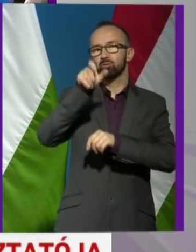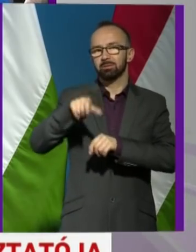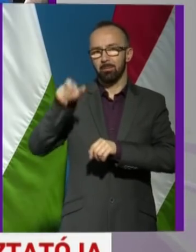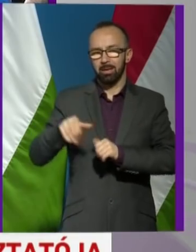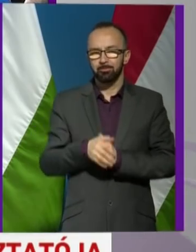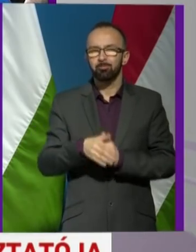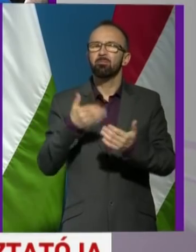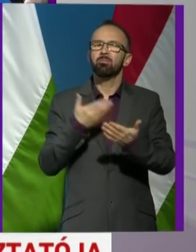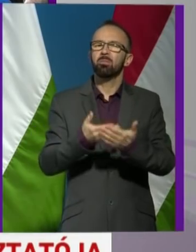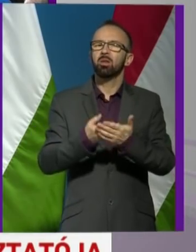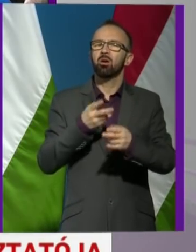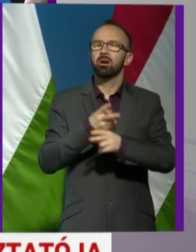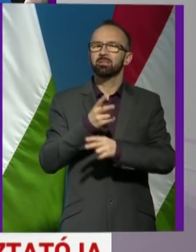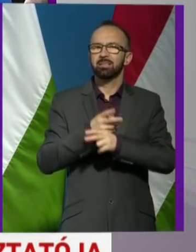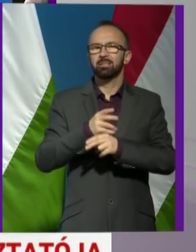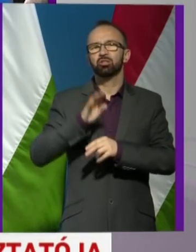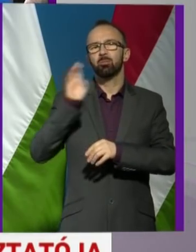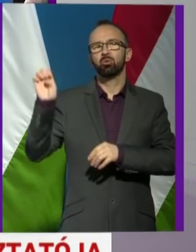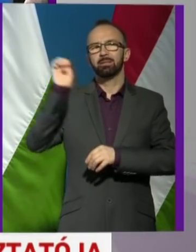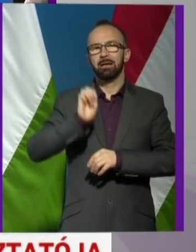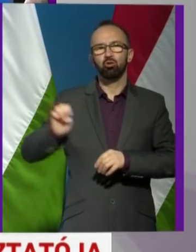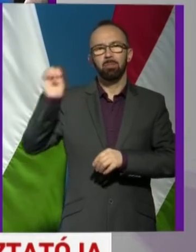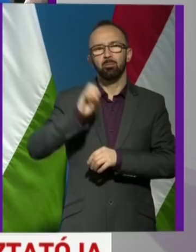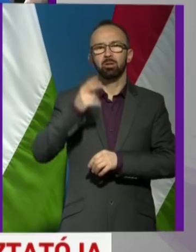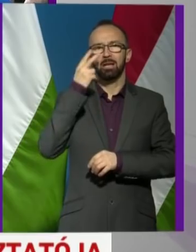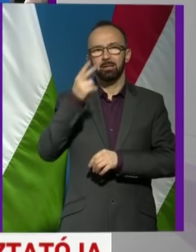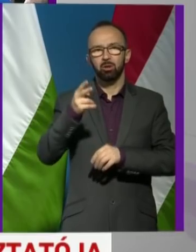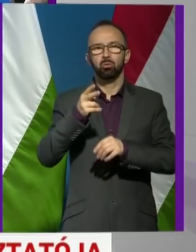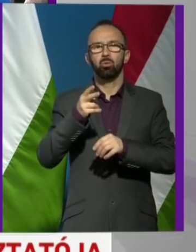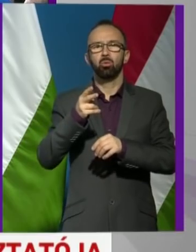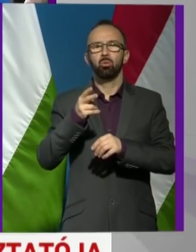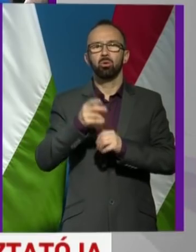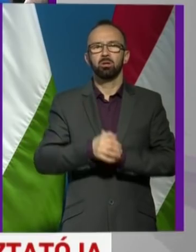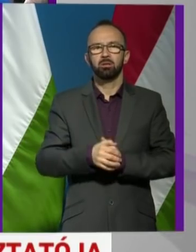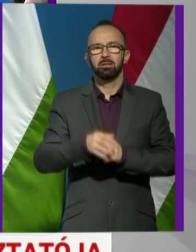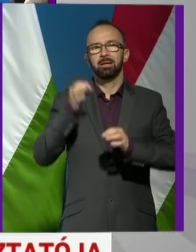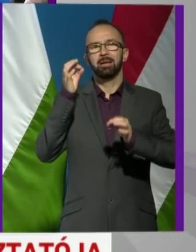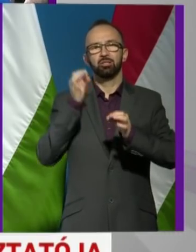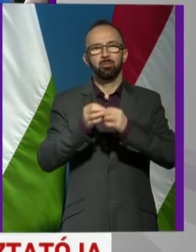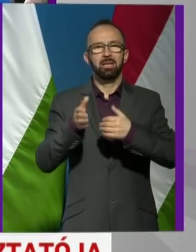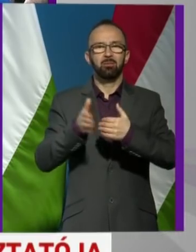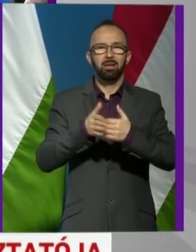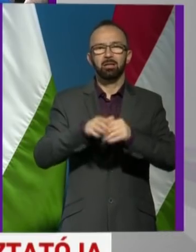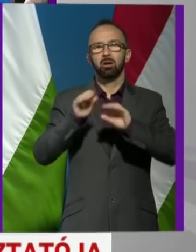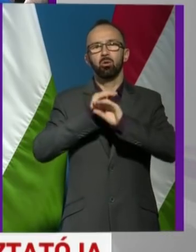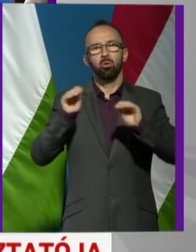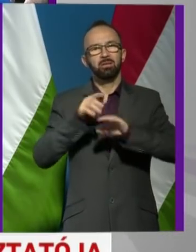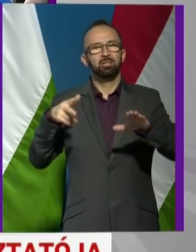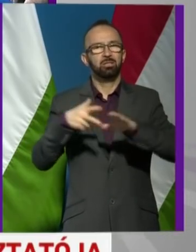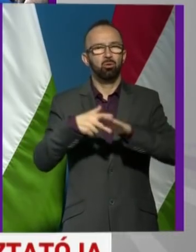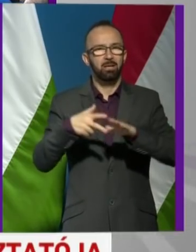Azonnal kérdésem, hogy a Nyugat-Európában látható események mellett mondjuk oktatási